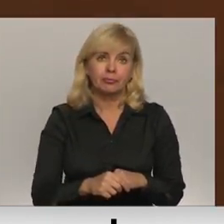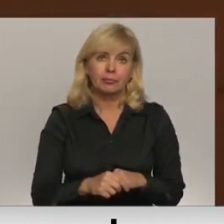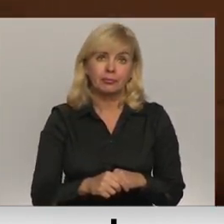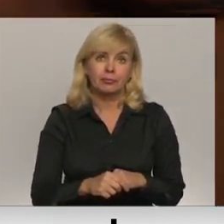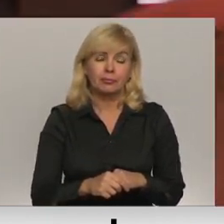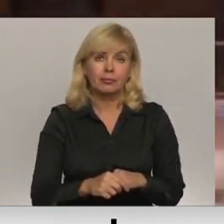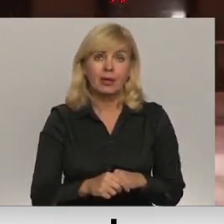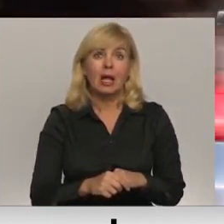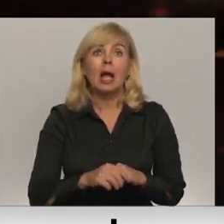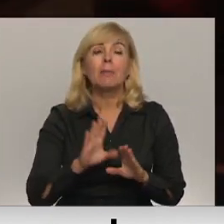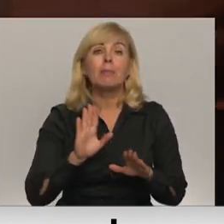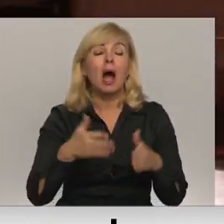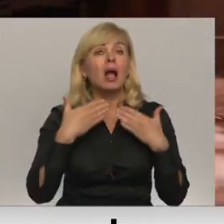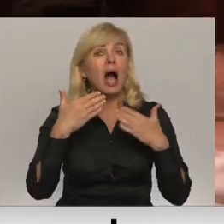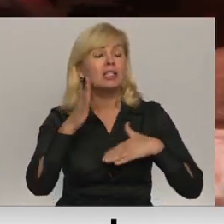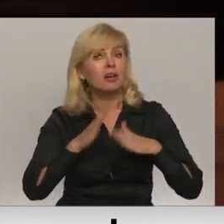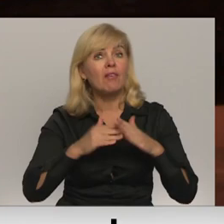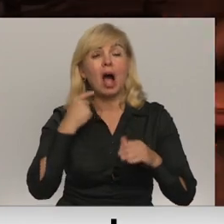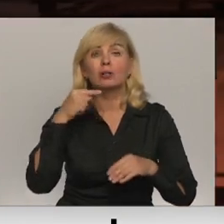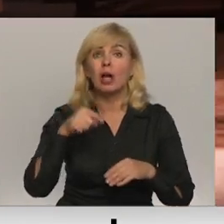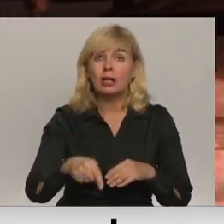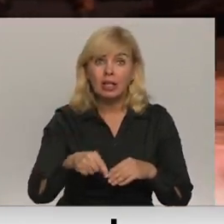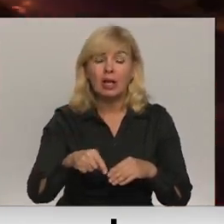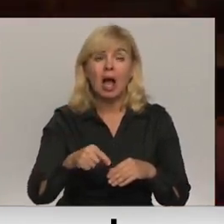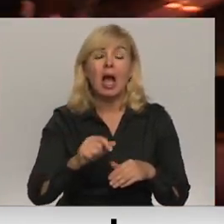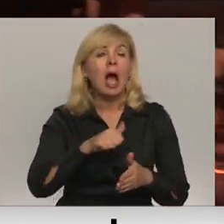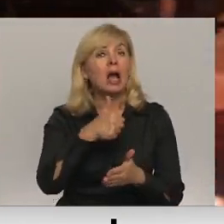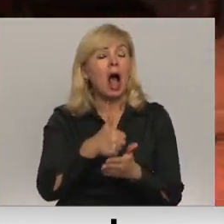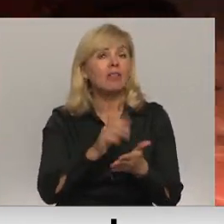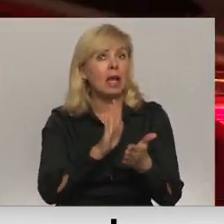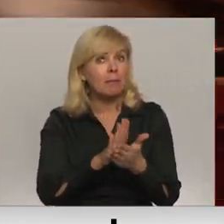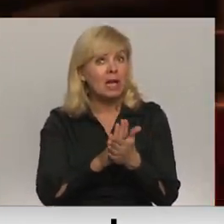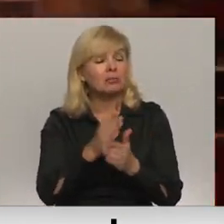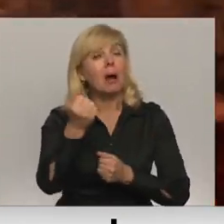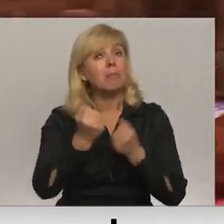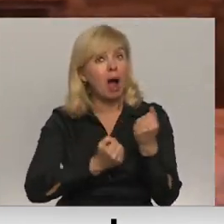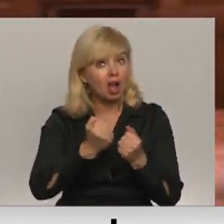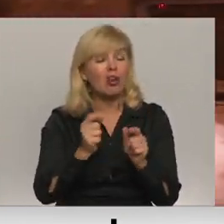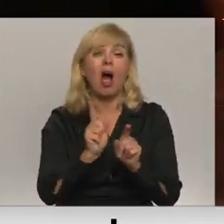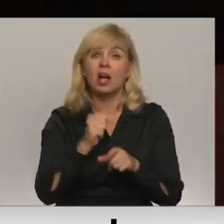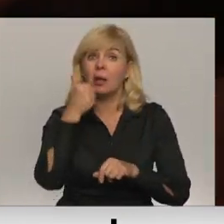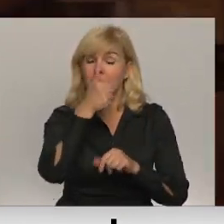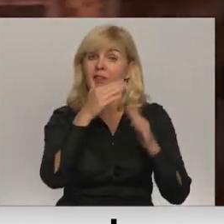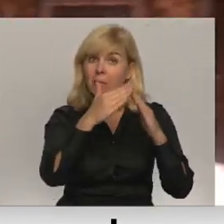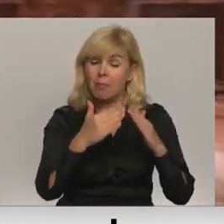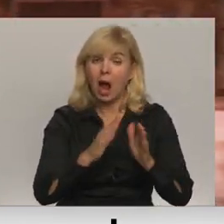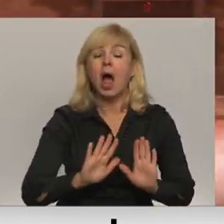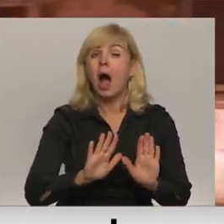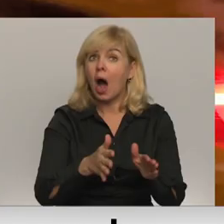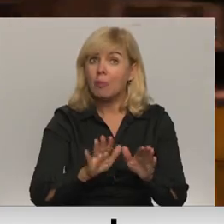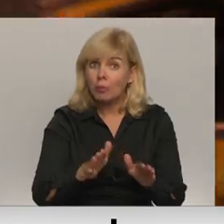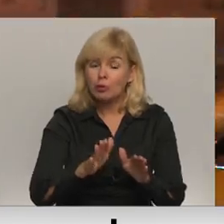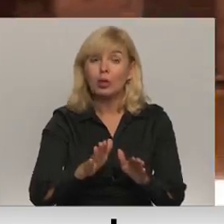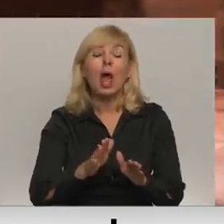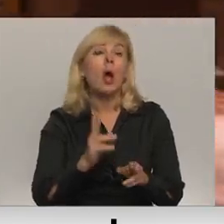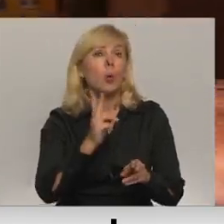Pētījumā, kas tapas par gaisa kvalitāti Rīgā, kā galvenie piesārņotāji minēti transports un privātmājāk kuri. Būtiskākie